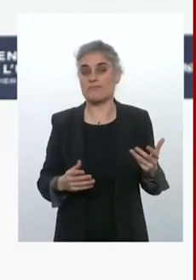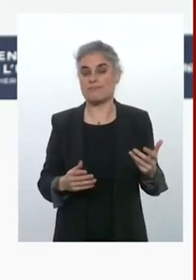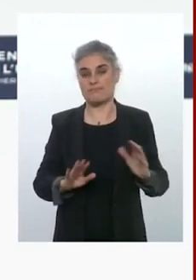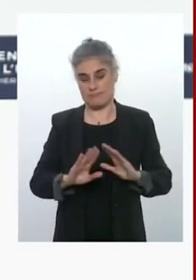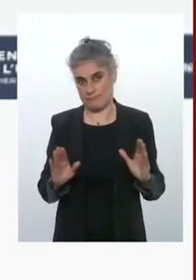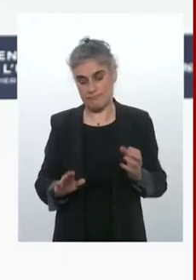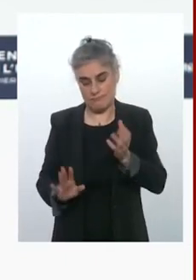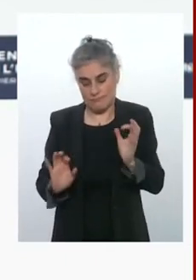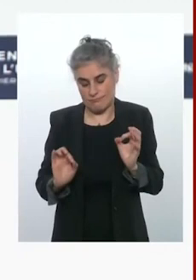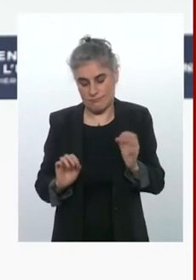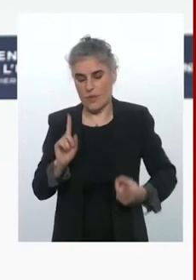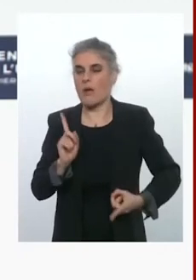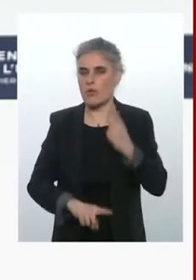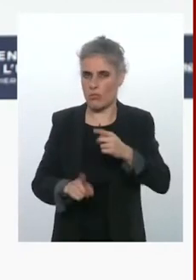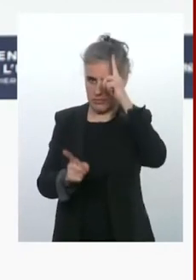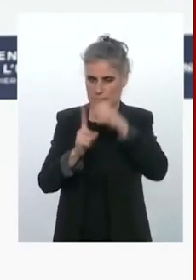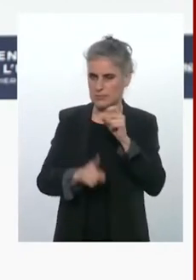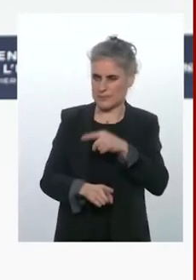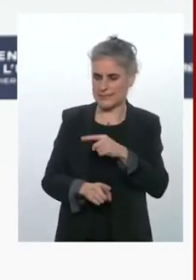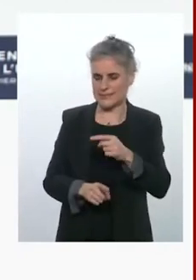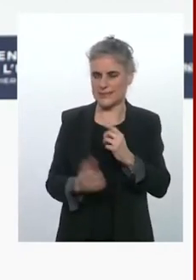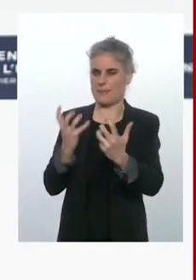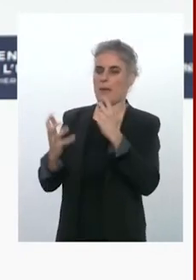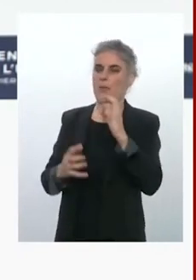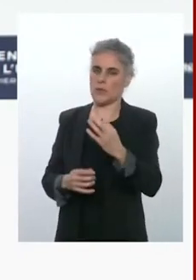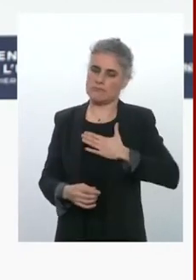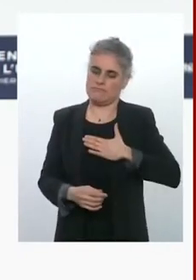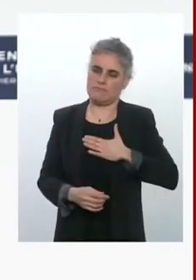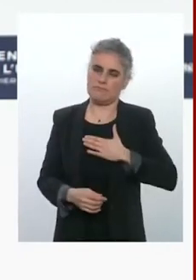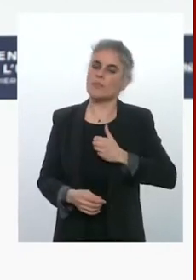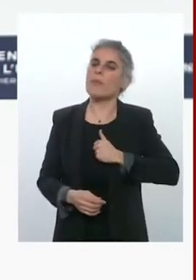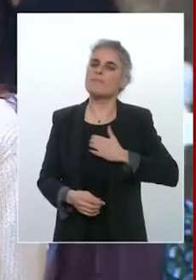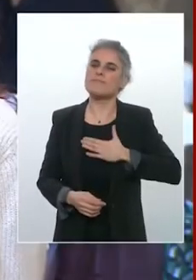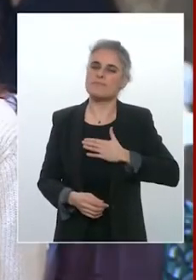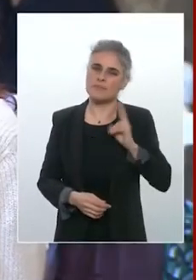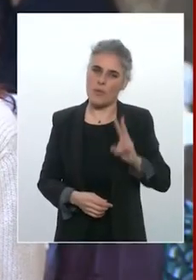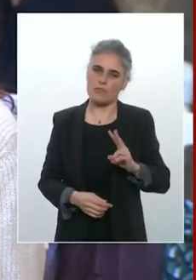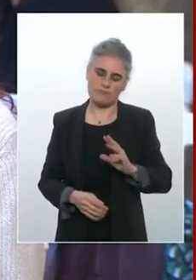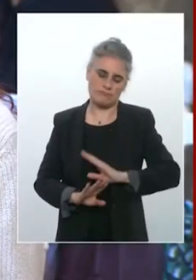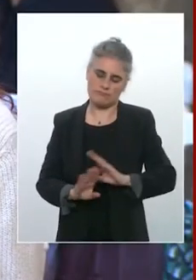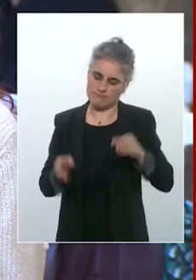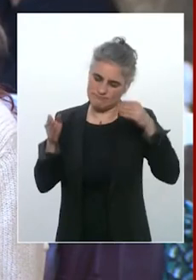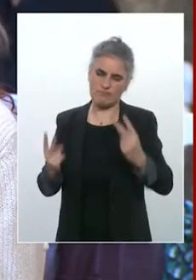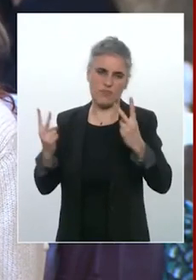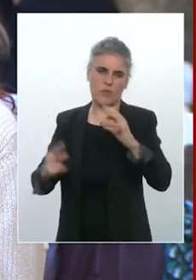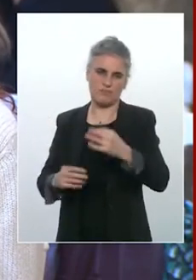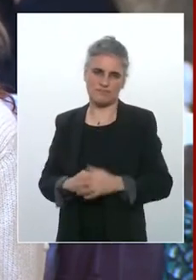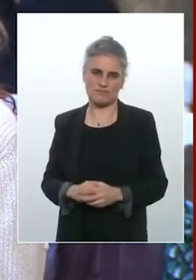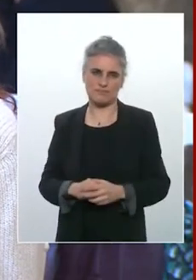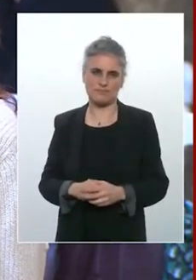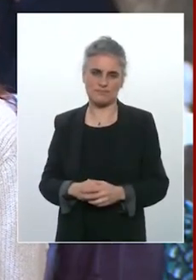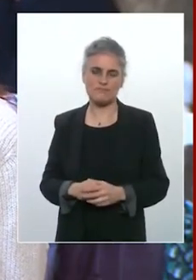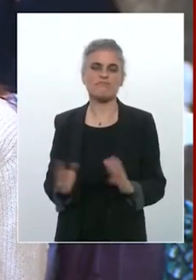cette politique à laquelle j'attache caractère essentiel. Pour ce qui est de votre question, nous avons